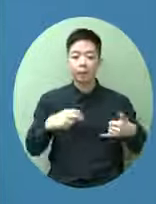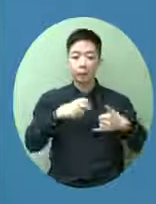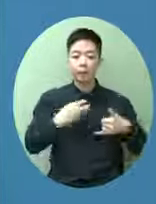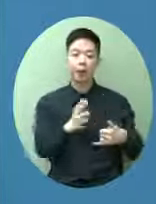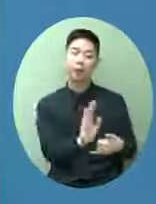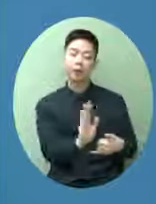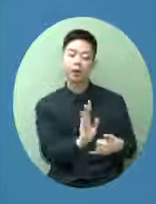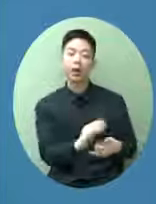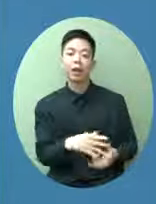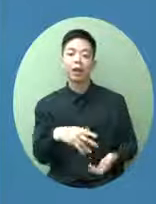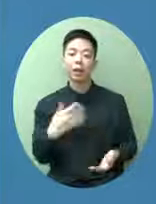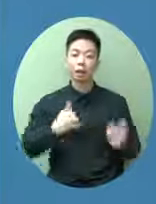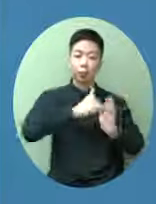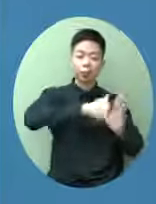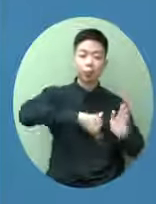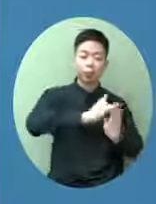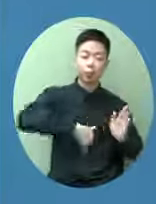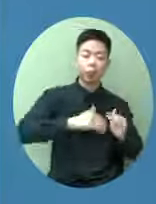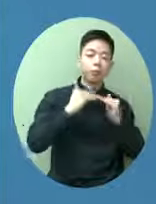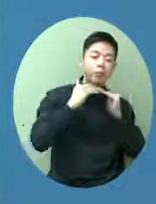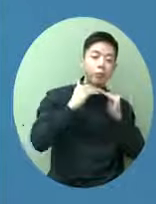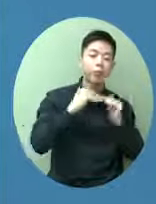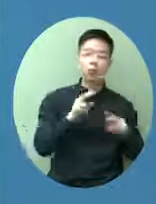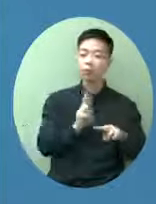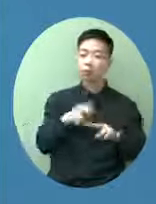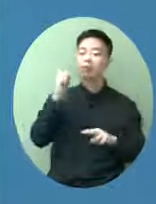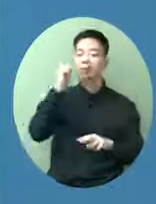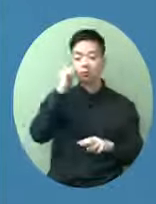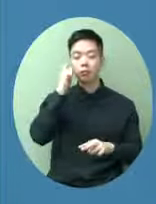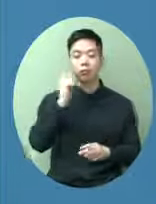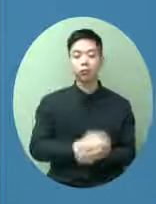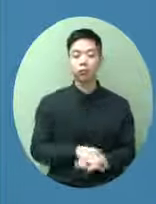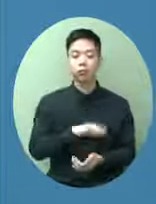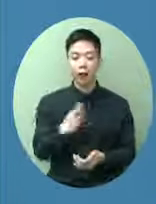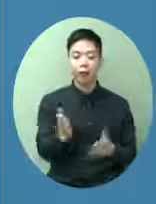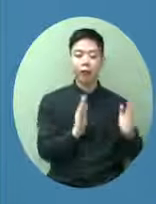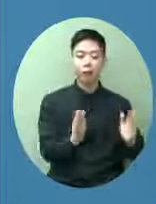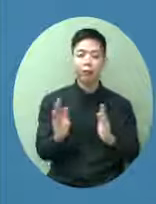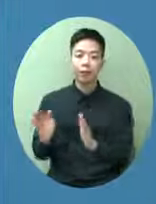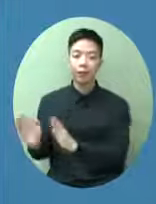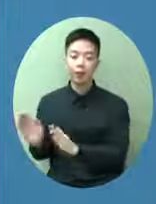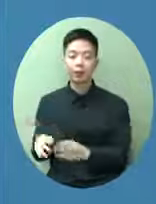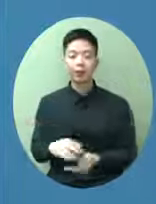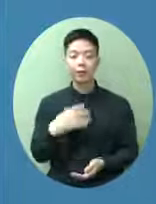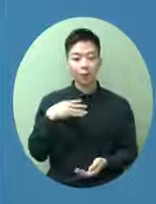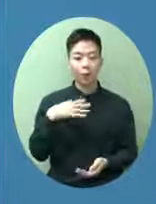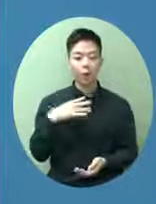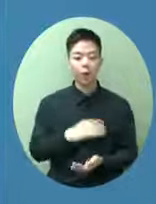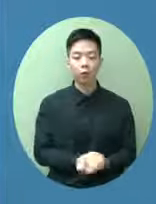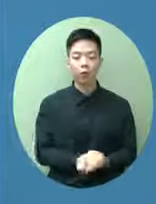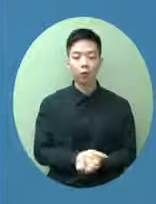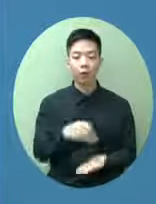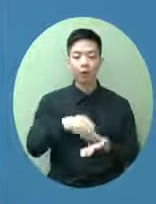儘管是逐步有罪分批有quota 有配額它都願意與我們考慮